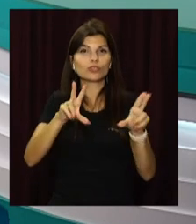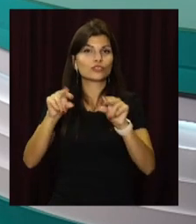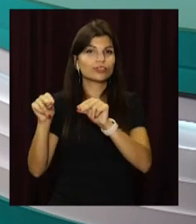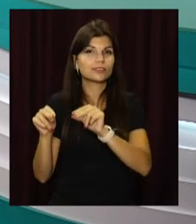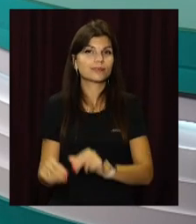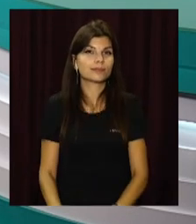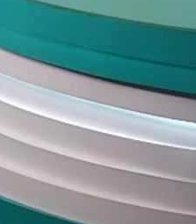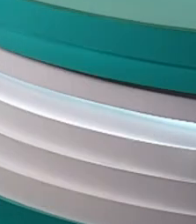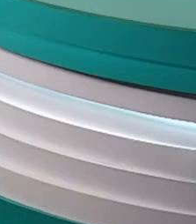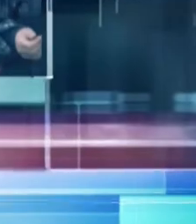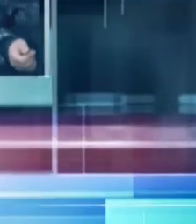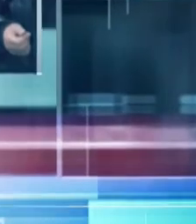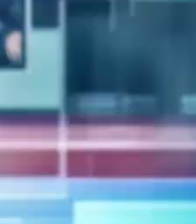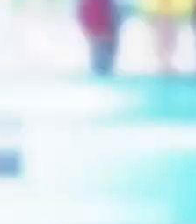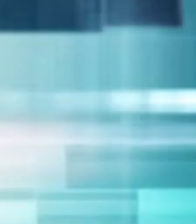щастить!